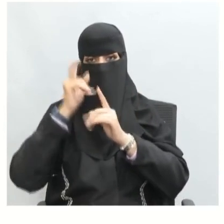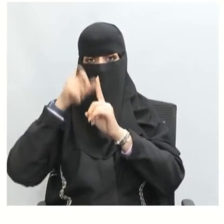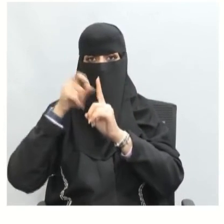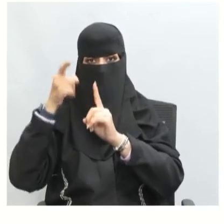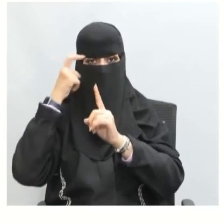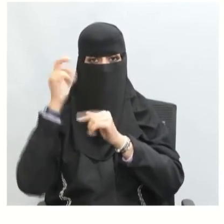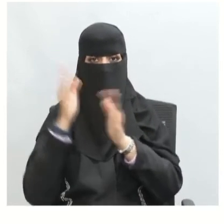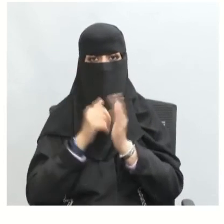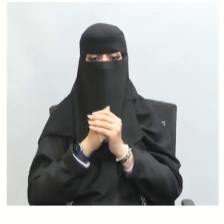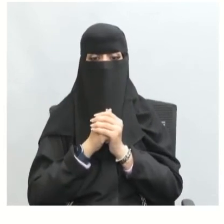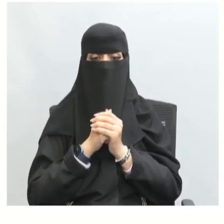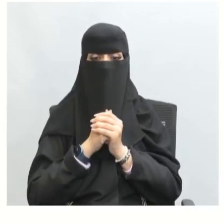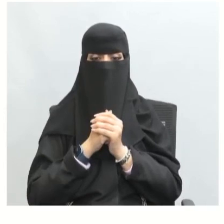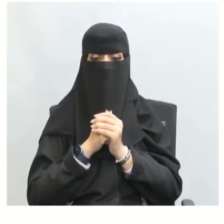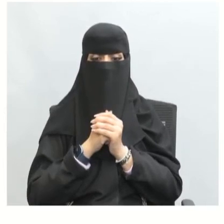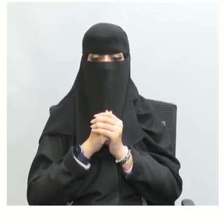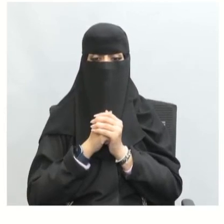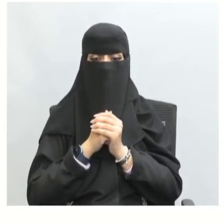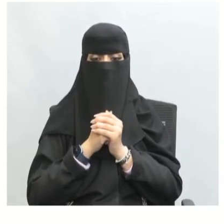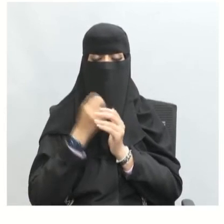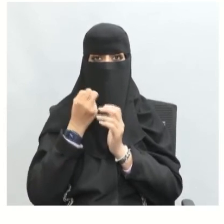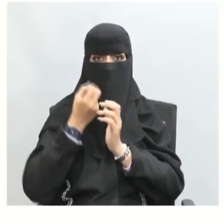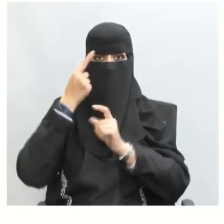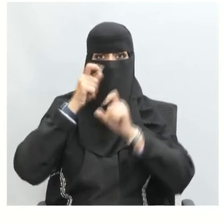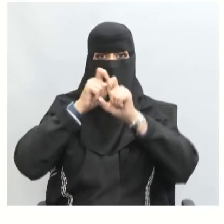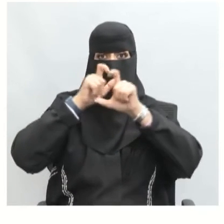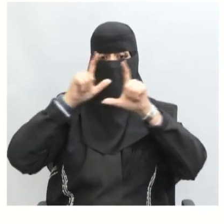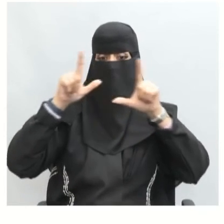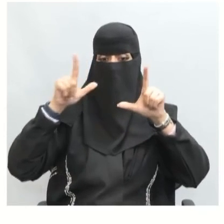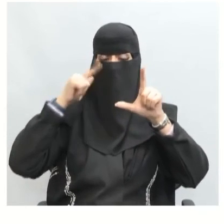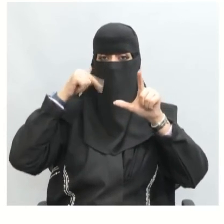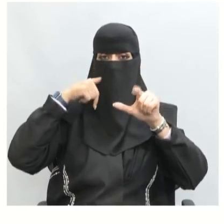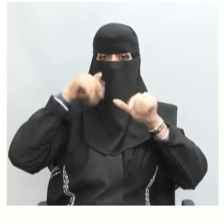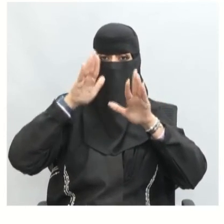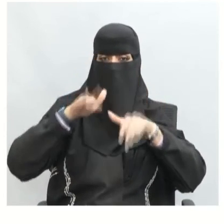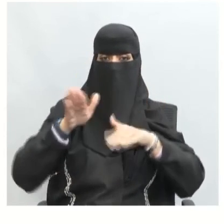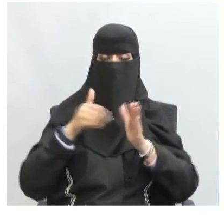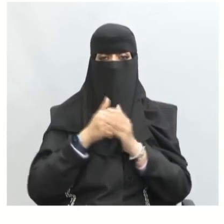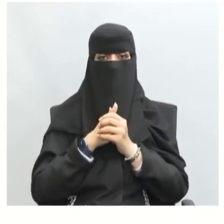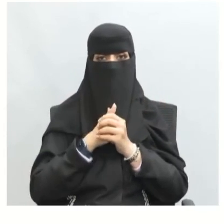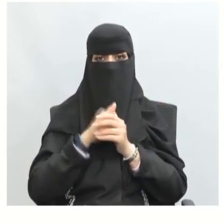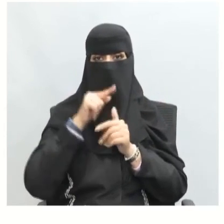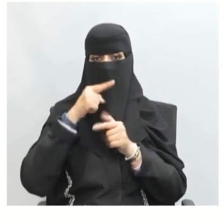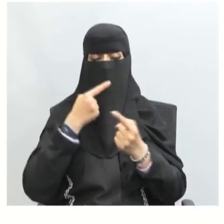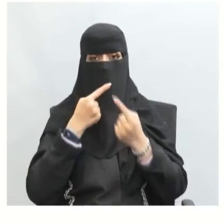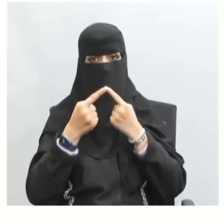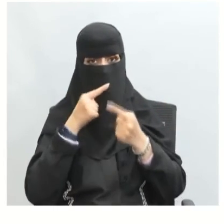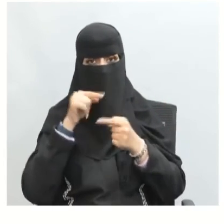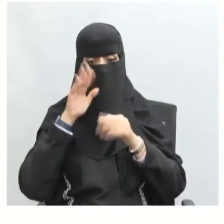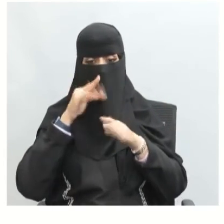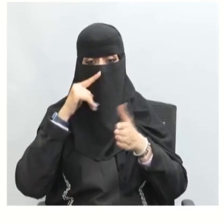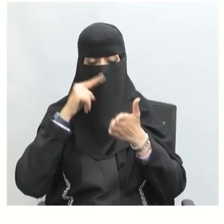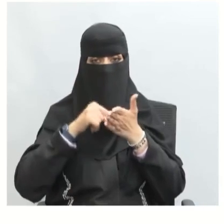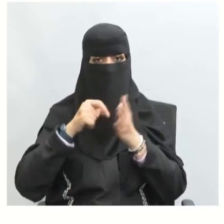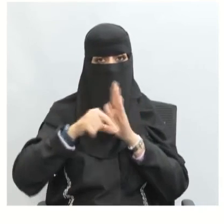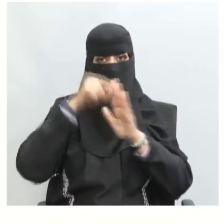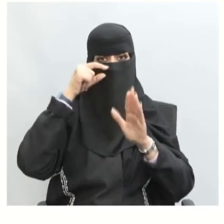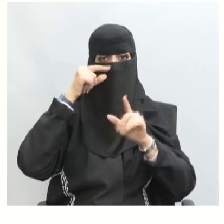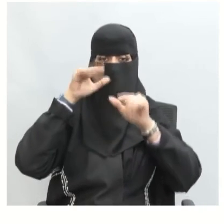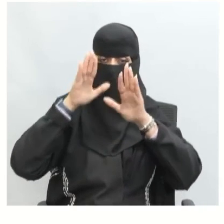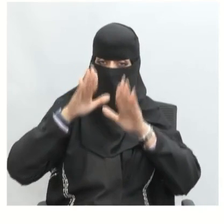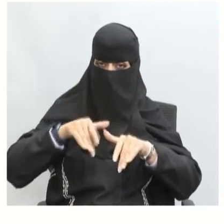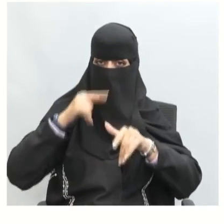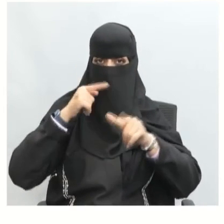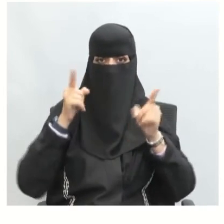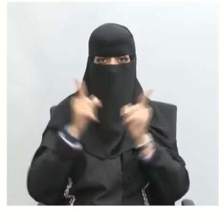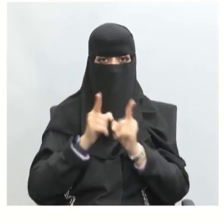ومعرفتها أيضا الوعي بالموضوع المطروح هو حوار إذن لابد أن يكون هناك